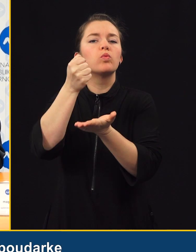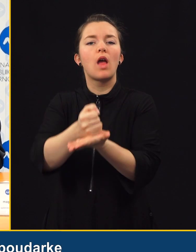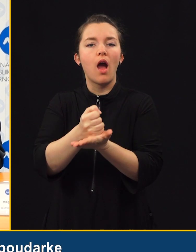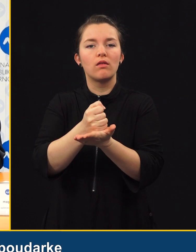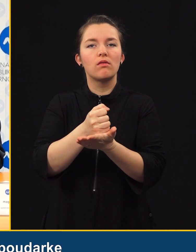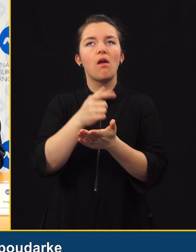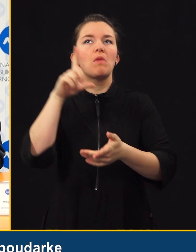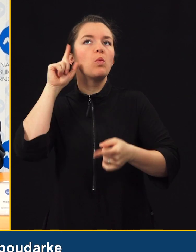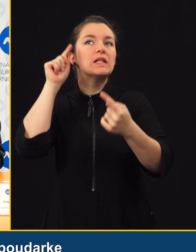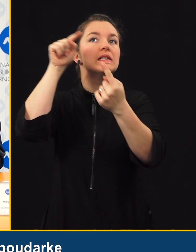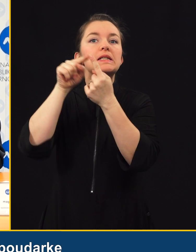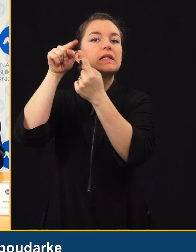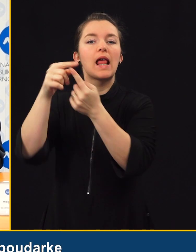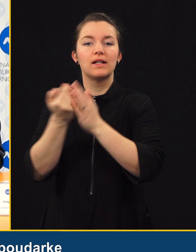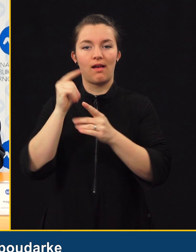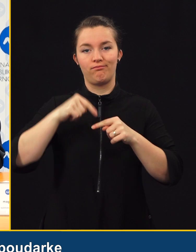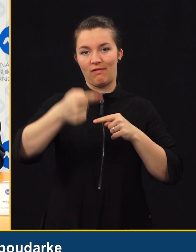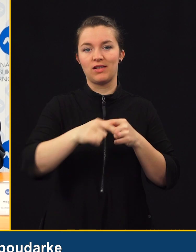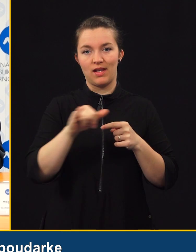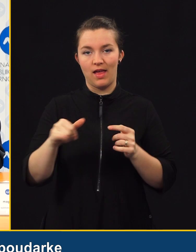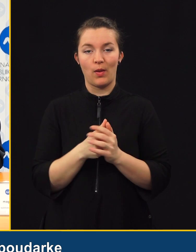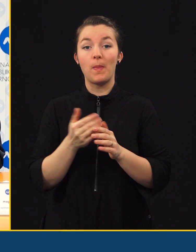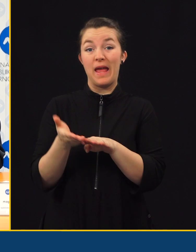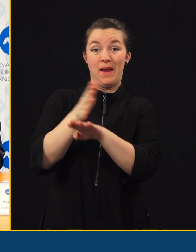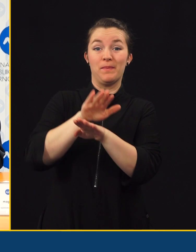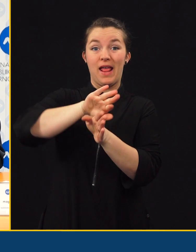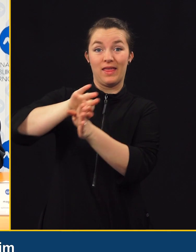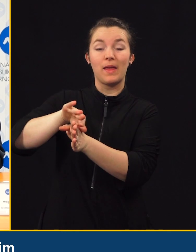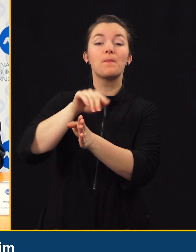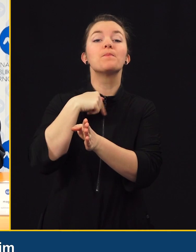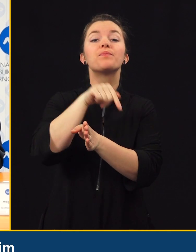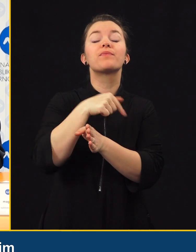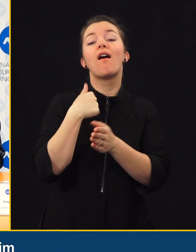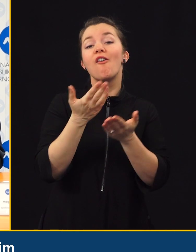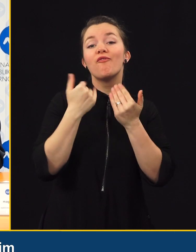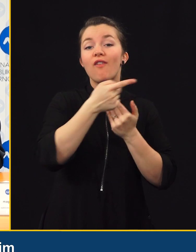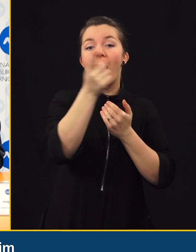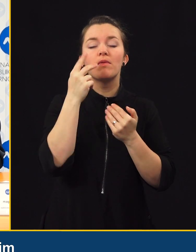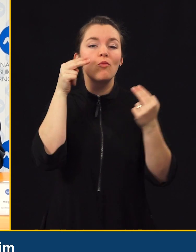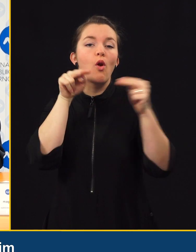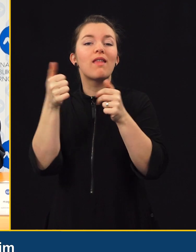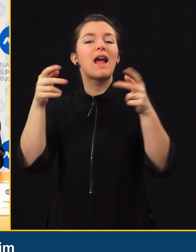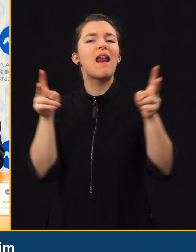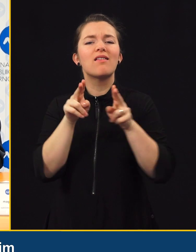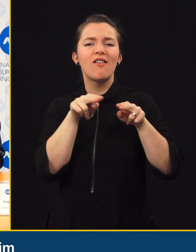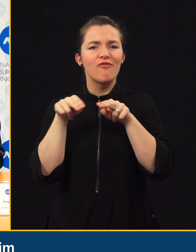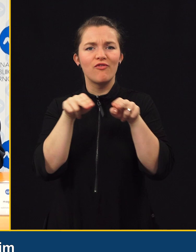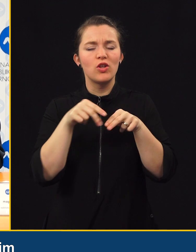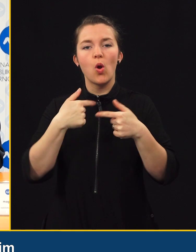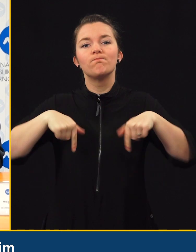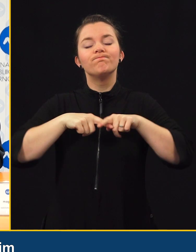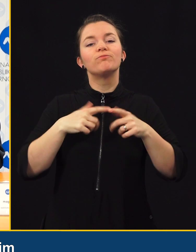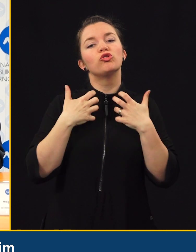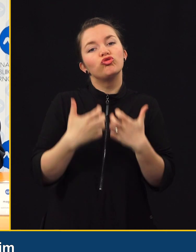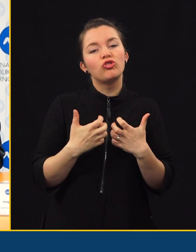ključne povdarke in cilje za naslednje leto. Še prej ba vas vabim, ko v gledu enega